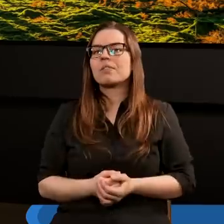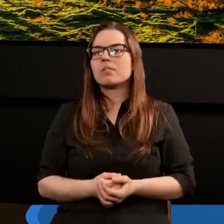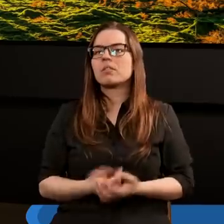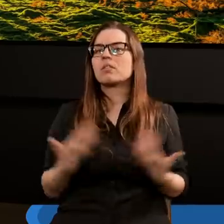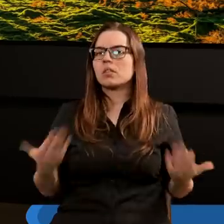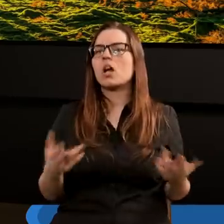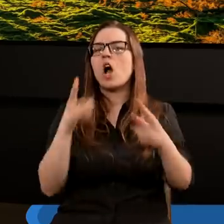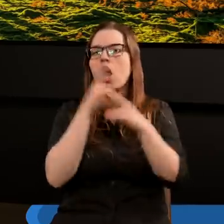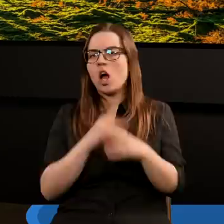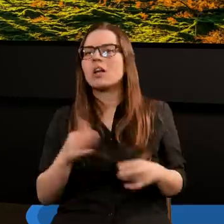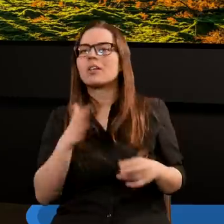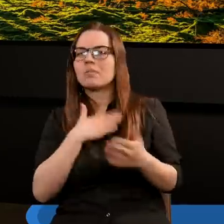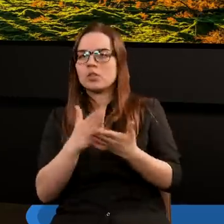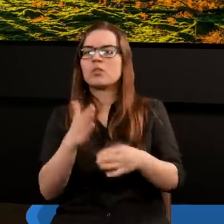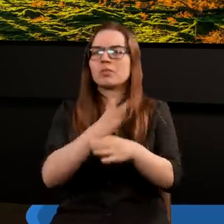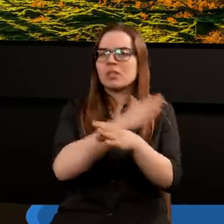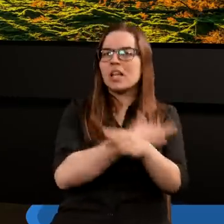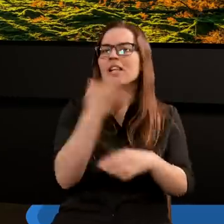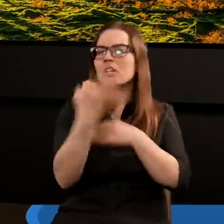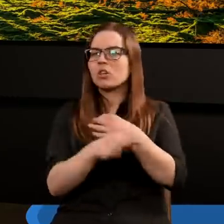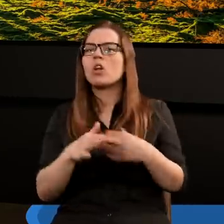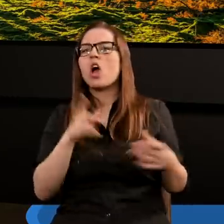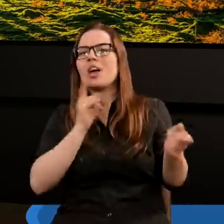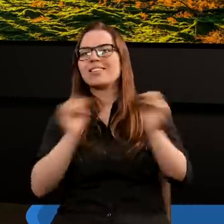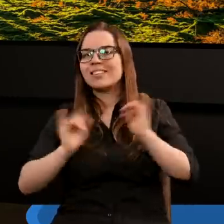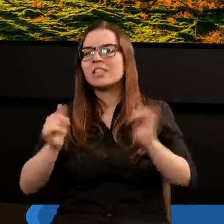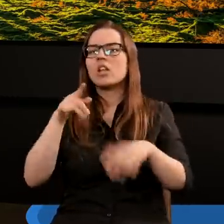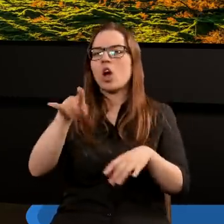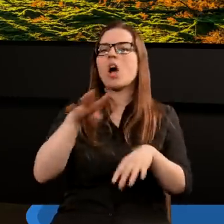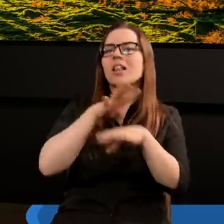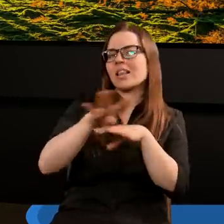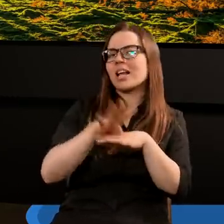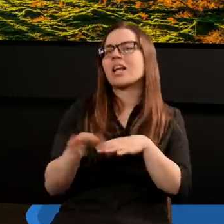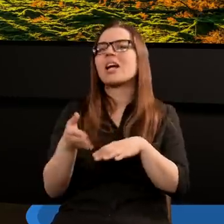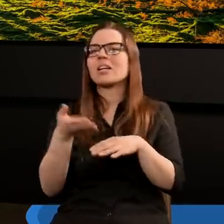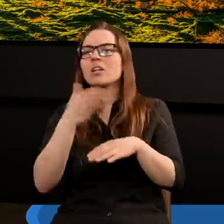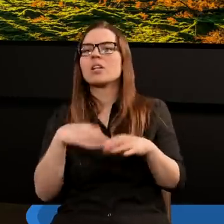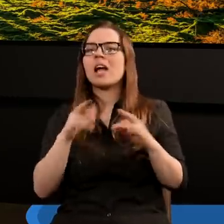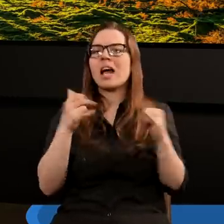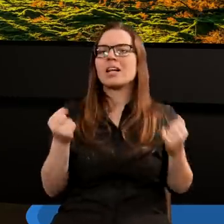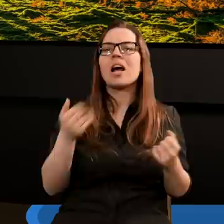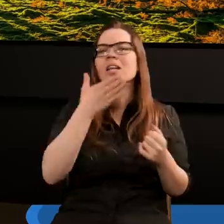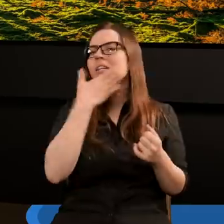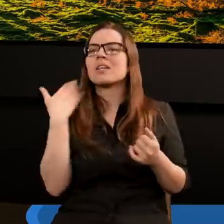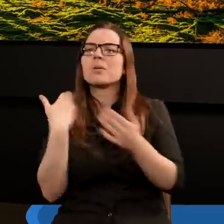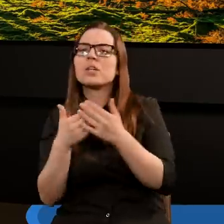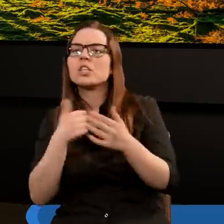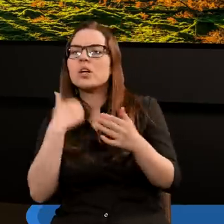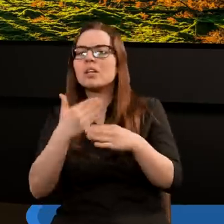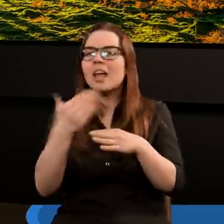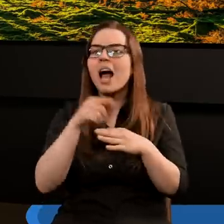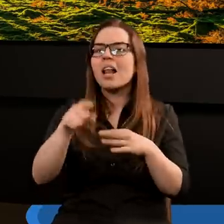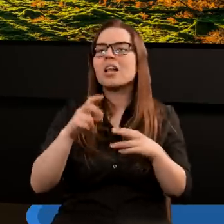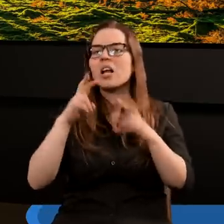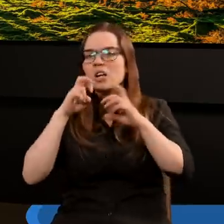My oczywiście mieliśmy już wcześniej studium, kiedy rozmawialiśmy o tym czternastym rozdziale, także nie ma potrzeby gdzieś tam może dalej